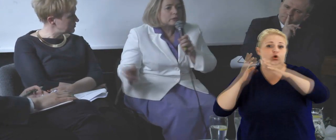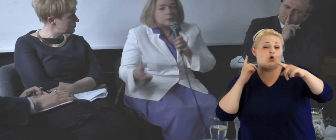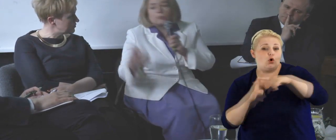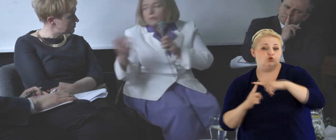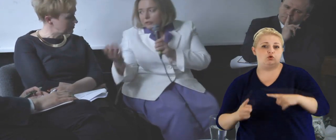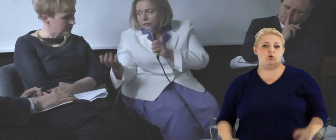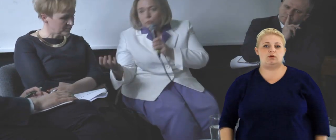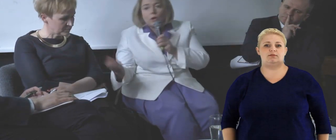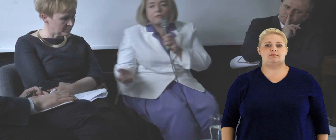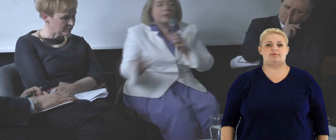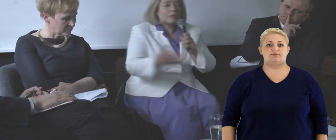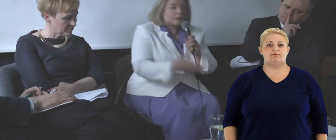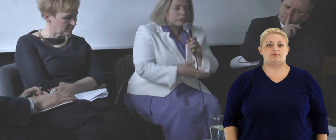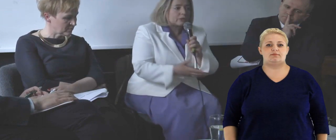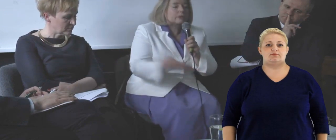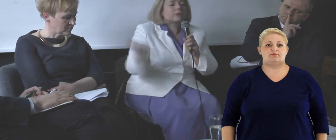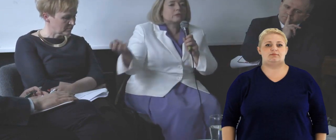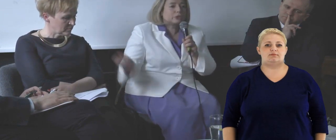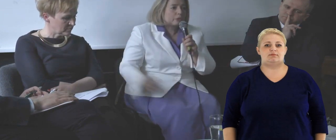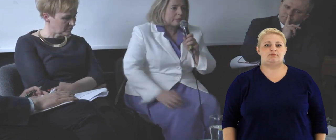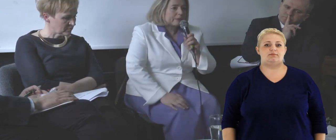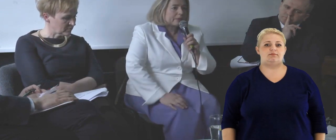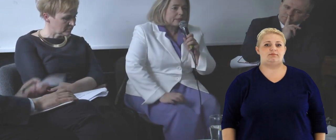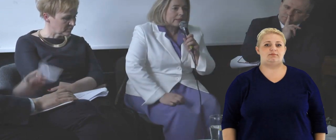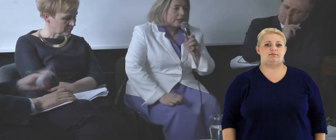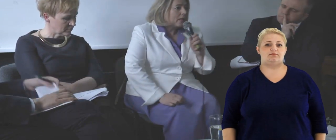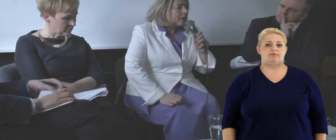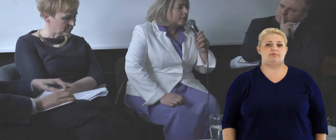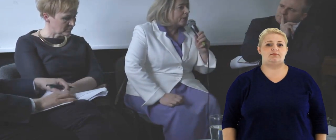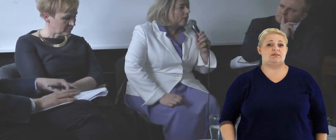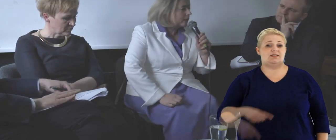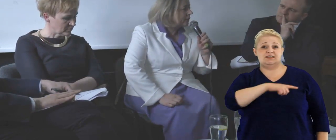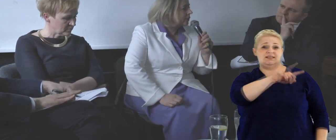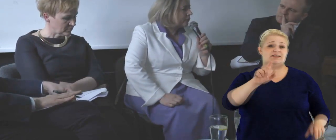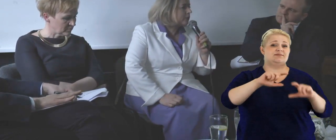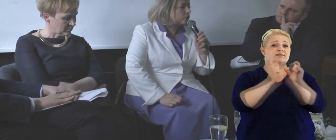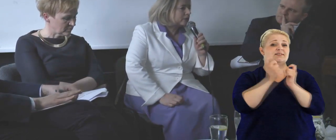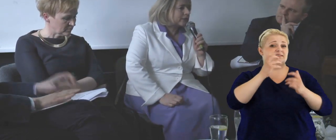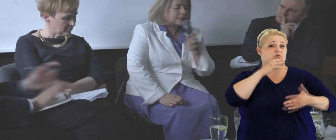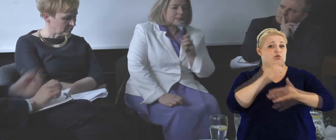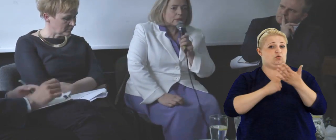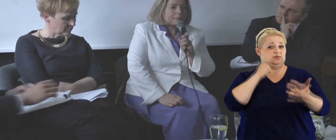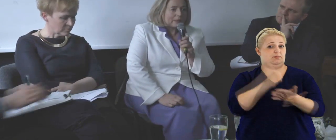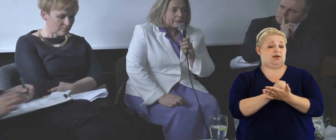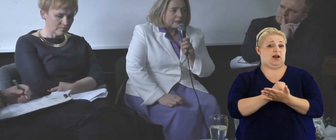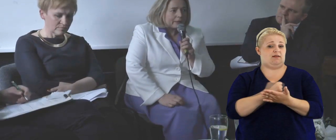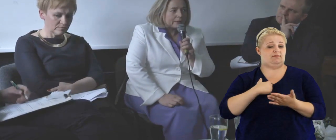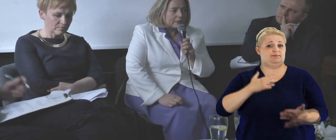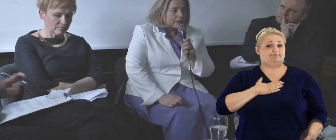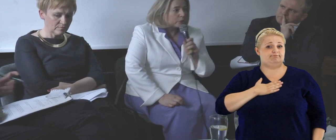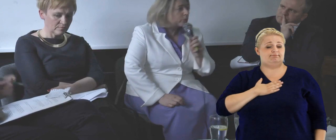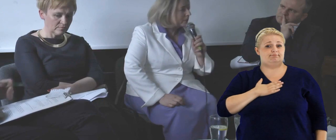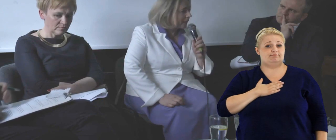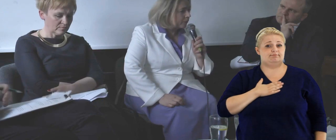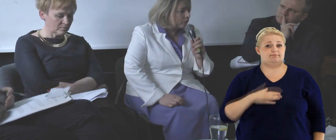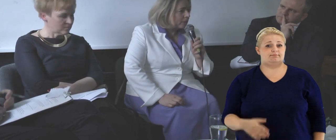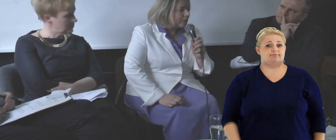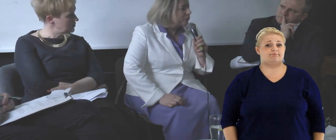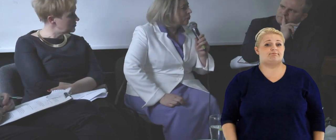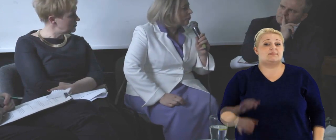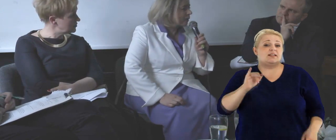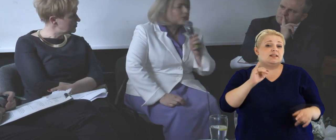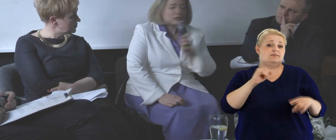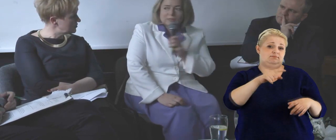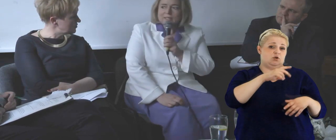wszelkiego innego typu, no właśnie naukowych, kościołach, prawda, i tak dalej. Gdyby one chciały skorzystać z tego prawa, które mają